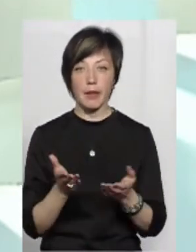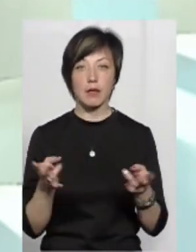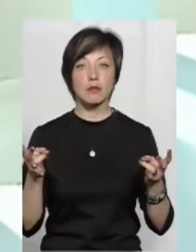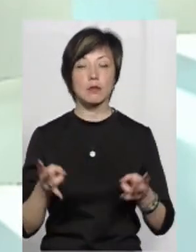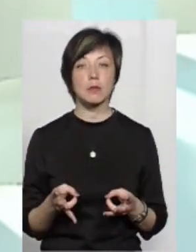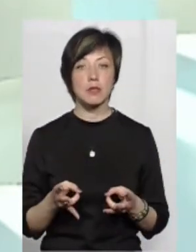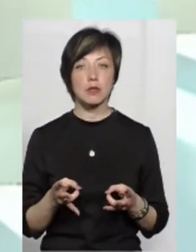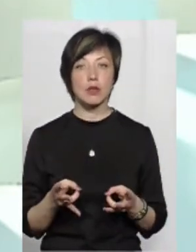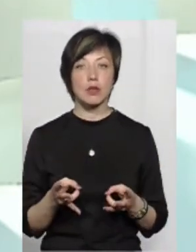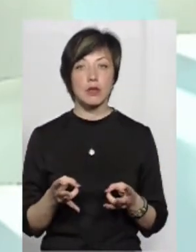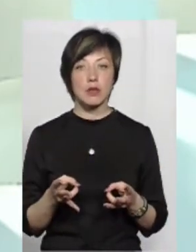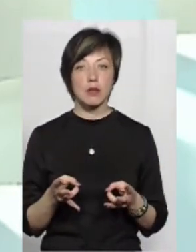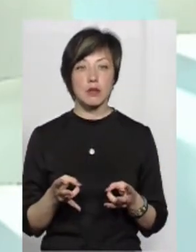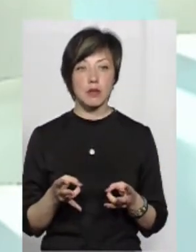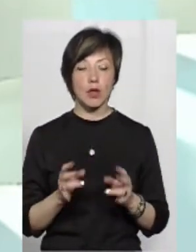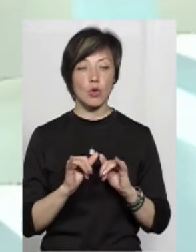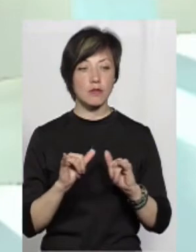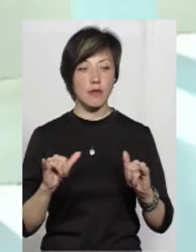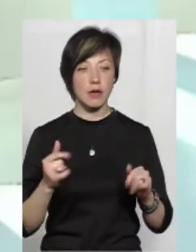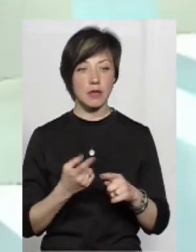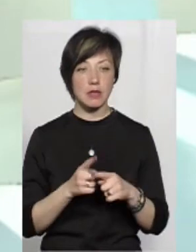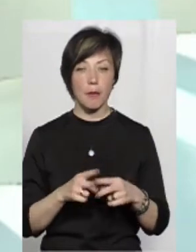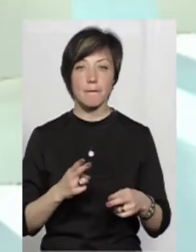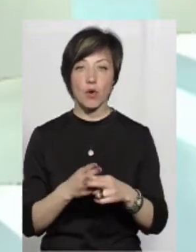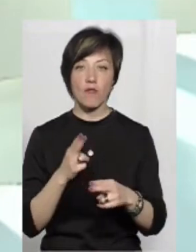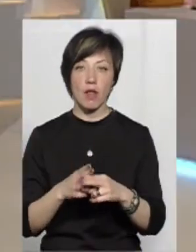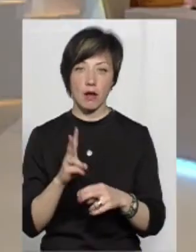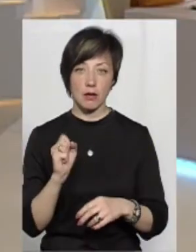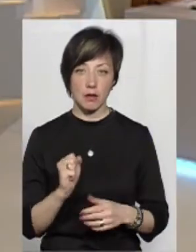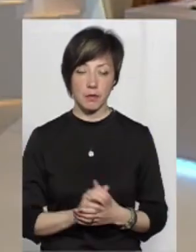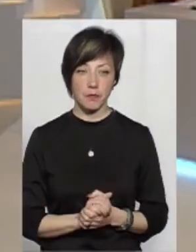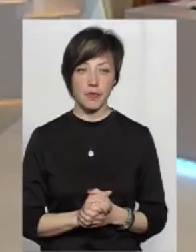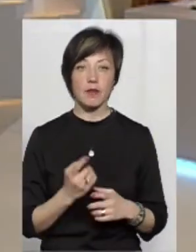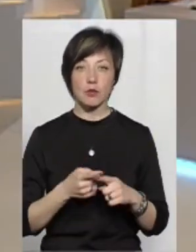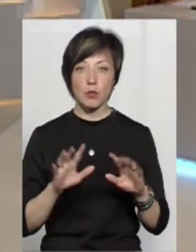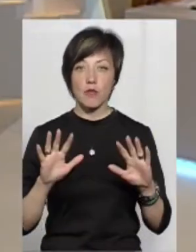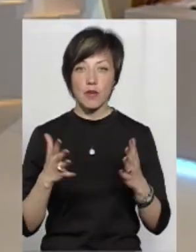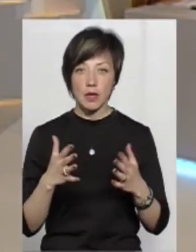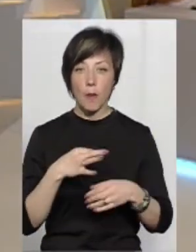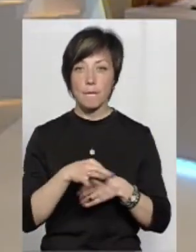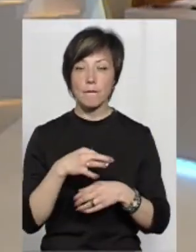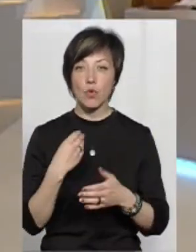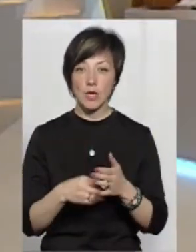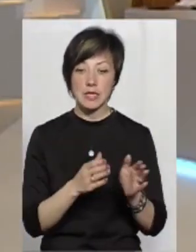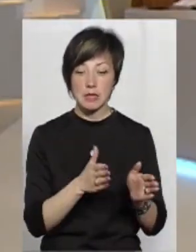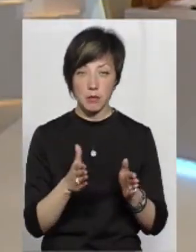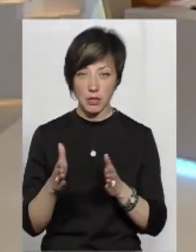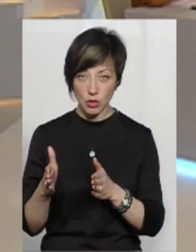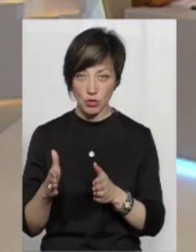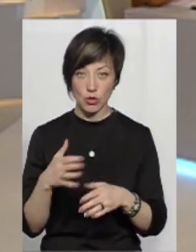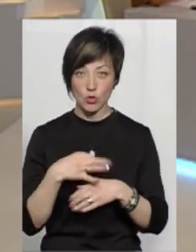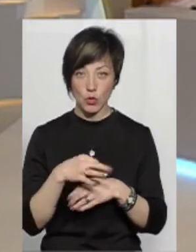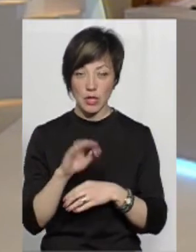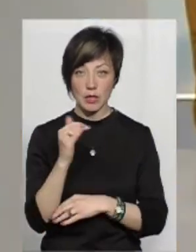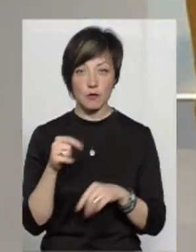необхідно підтримувати і розвивати – це профілактика. Ну, в цьому випадку йдеться булінг, коли систематично, так,